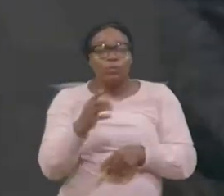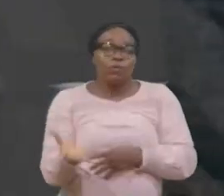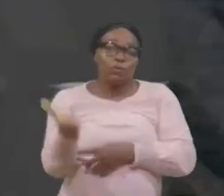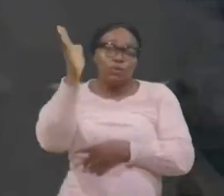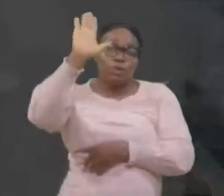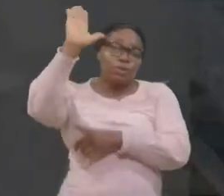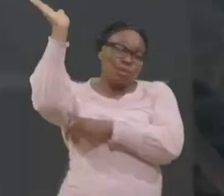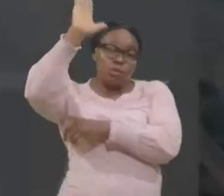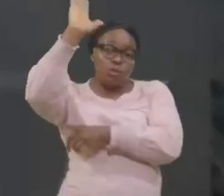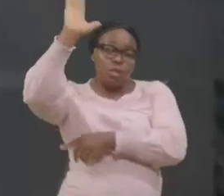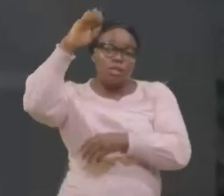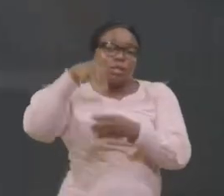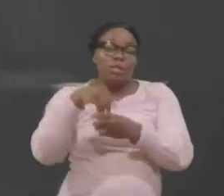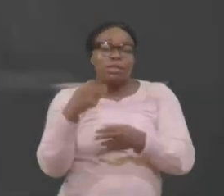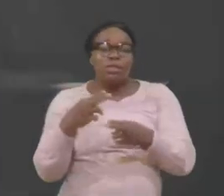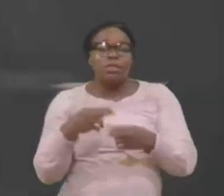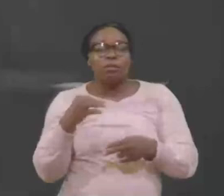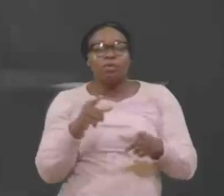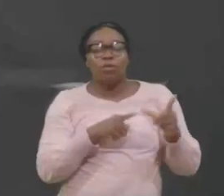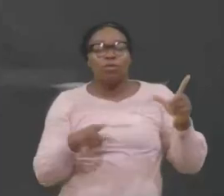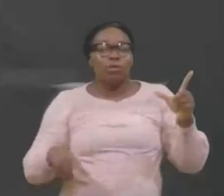Au nom du Seigneur, Lève-toi,